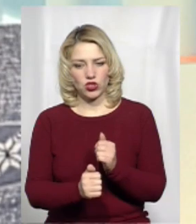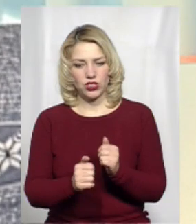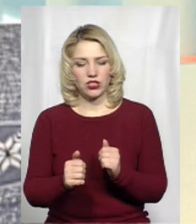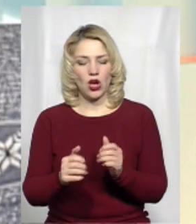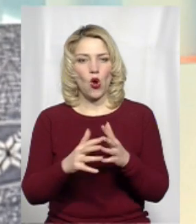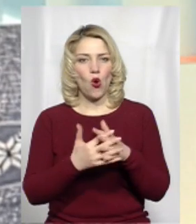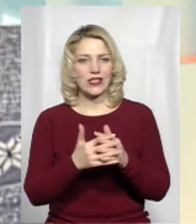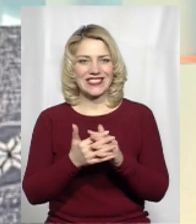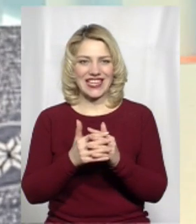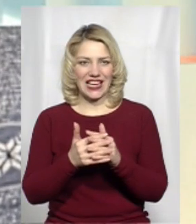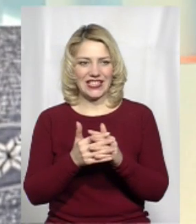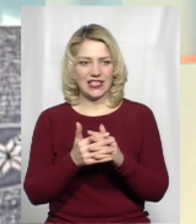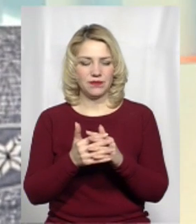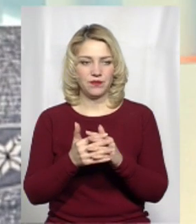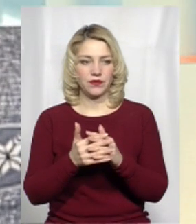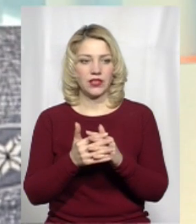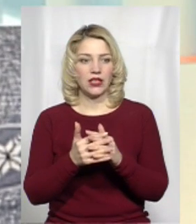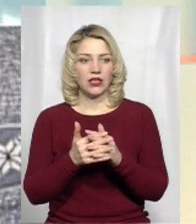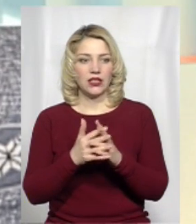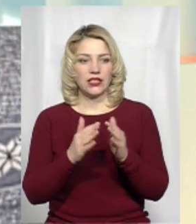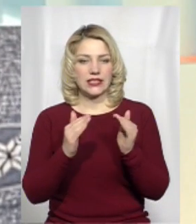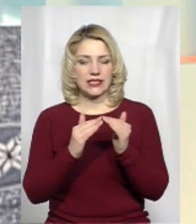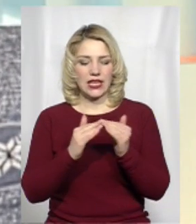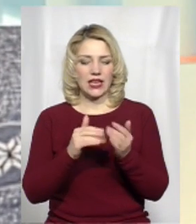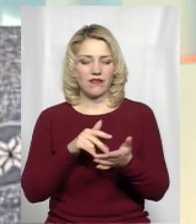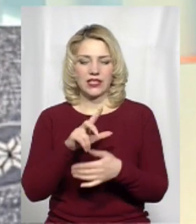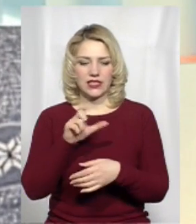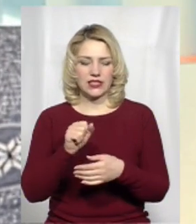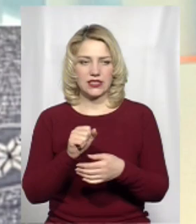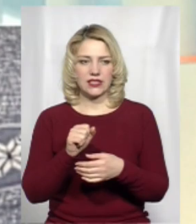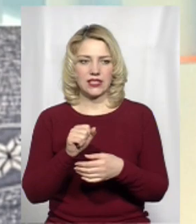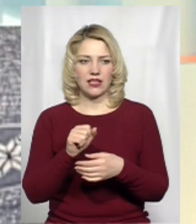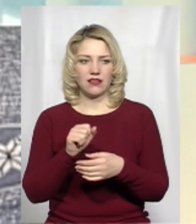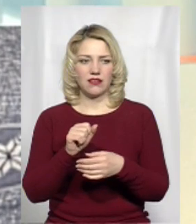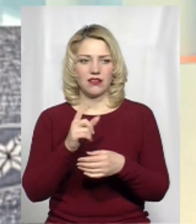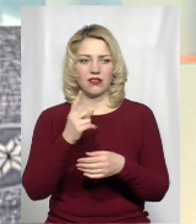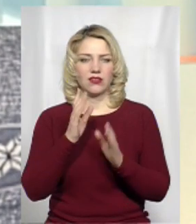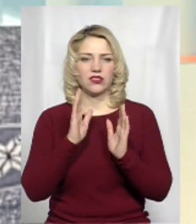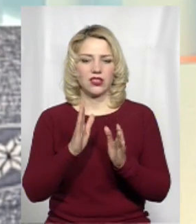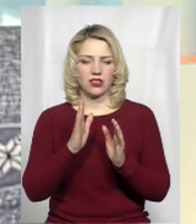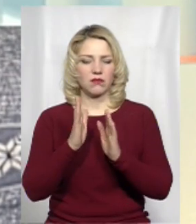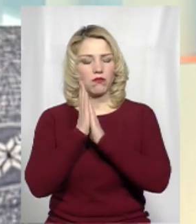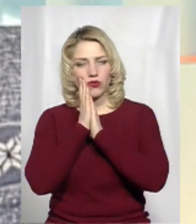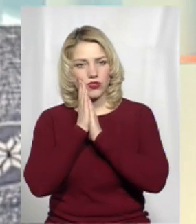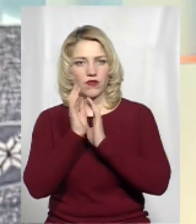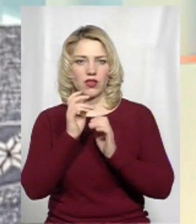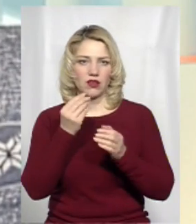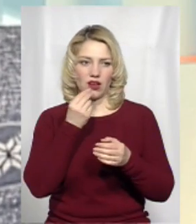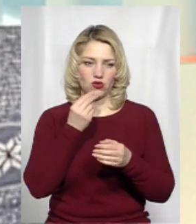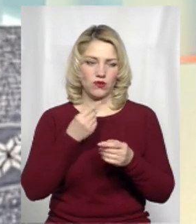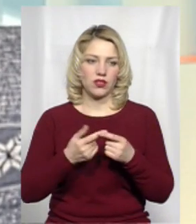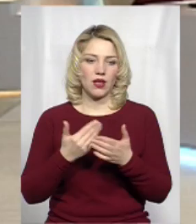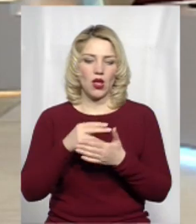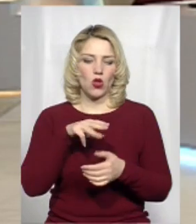оселі вийти за межі надання послуги Ніч-Лягу і харчування лише. Наприклад, ті самі подільські